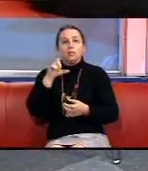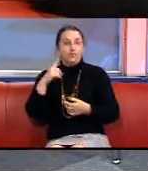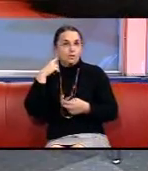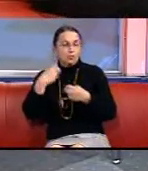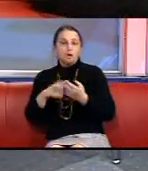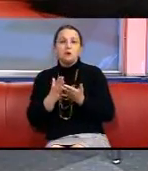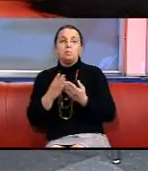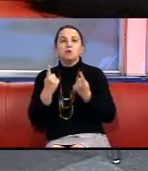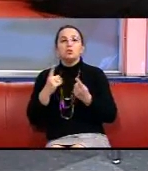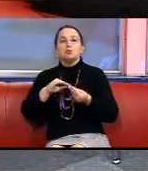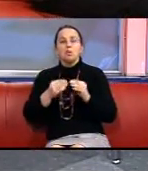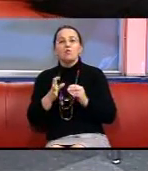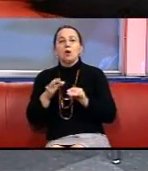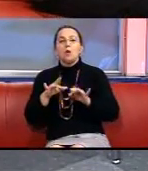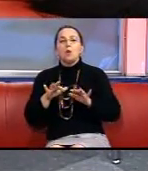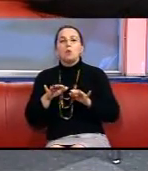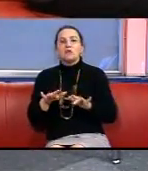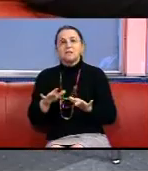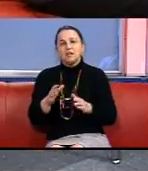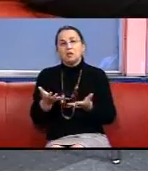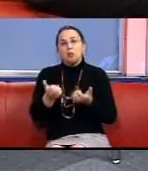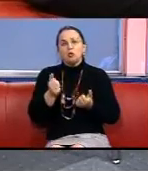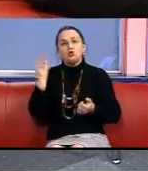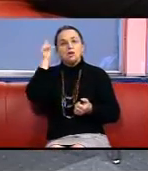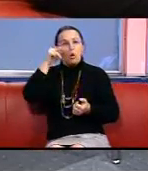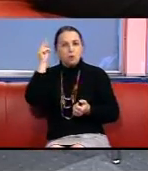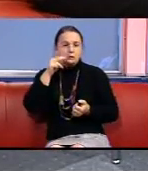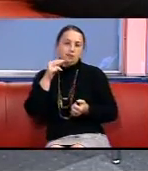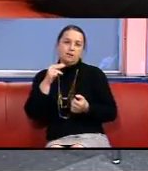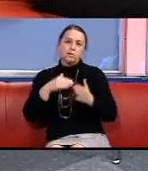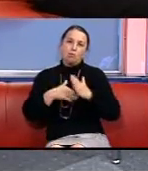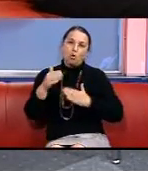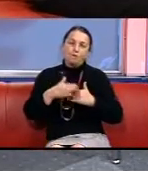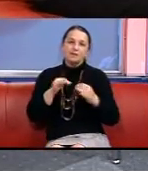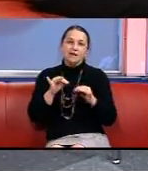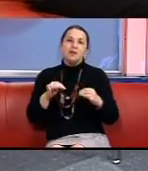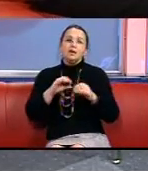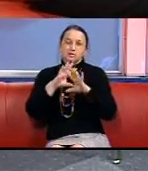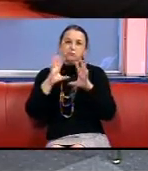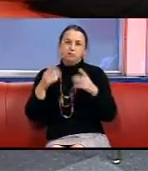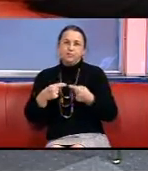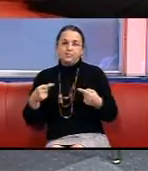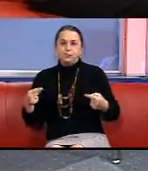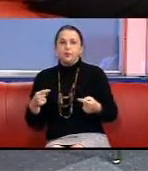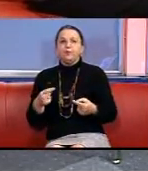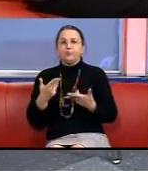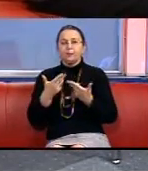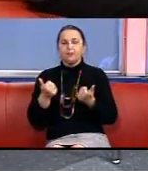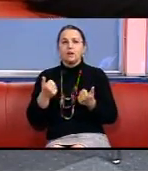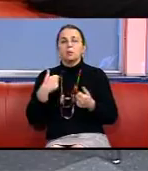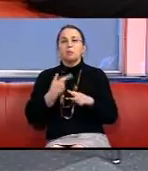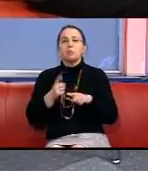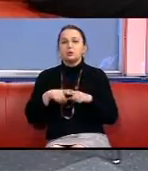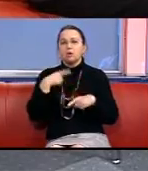в процесі получення адаптації, образування, в професії І просто в реалізації життя Ми у п